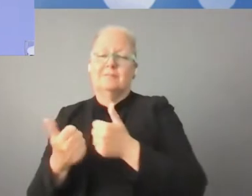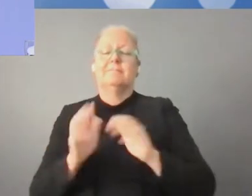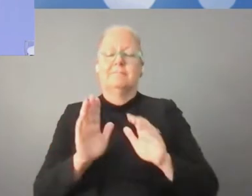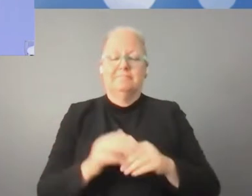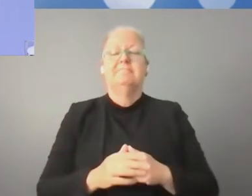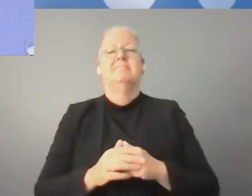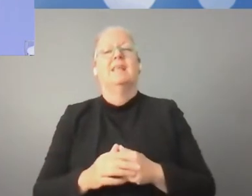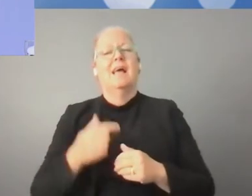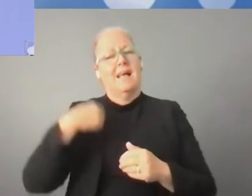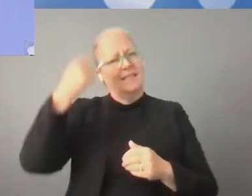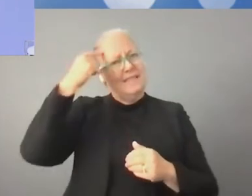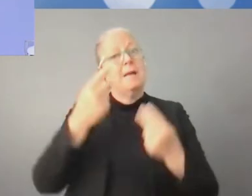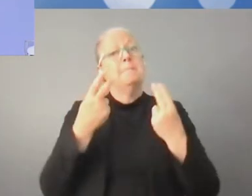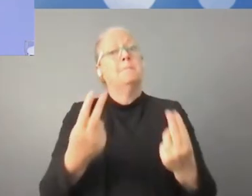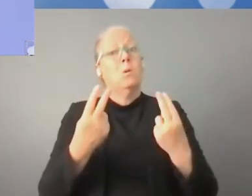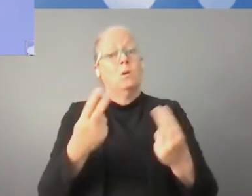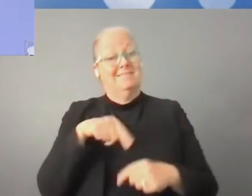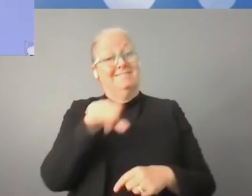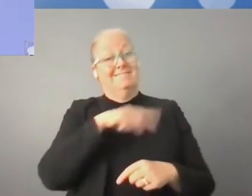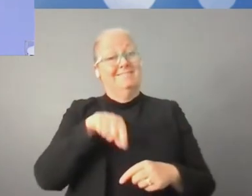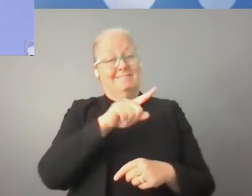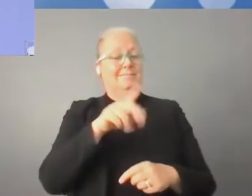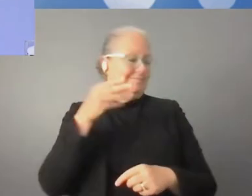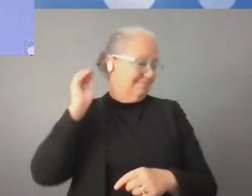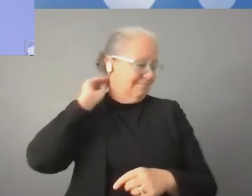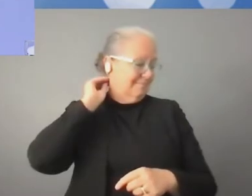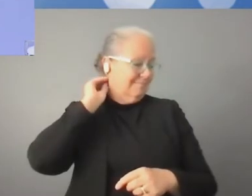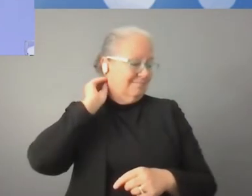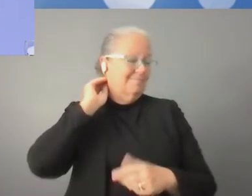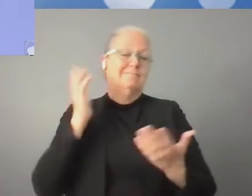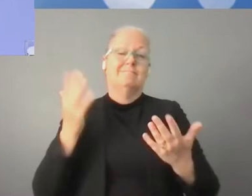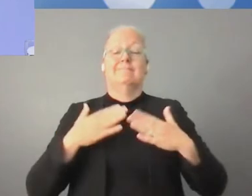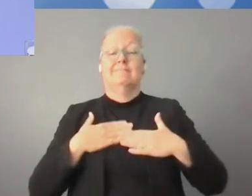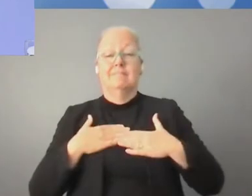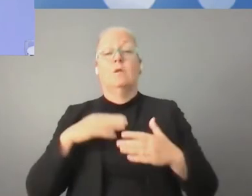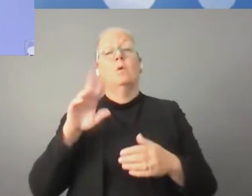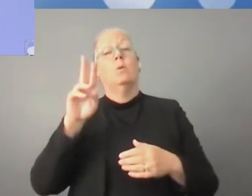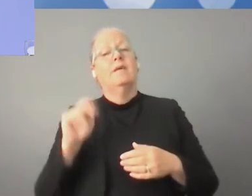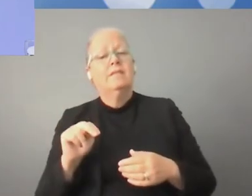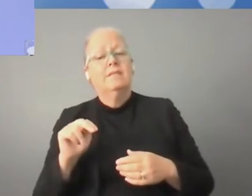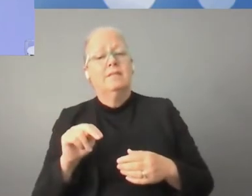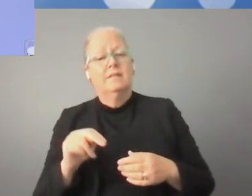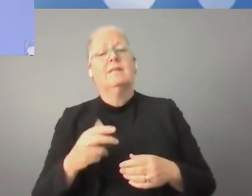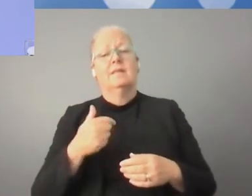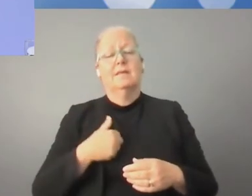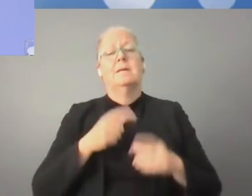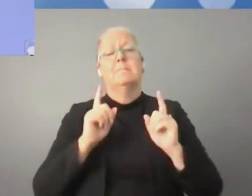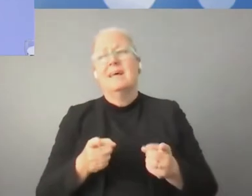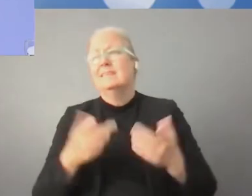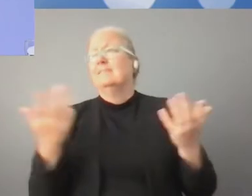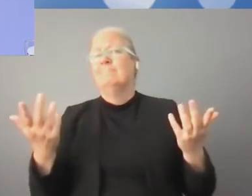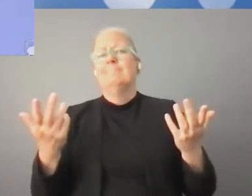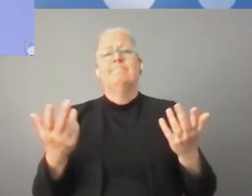będę tego wszystkiego powtarzać, ale proszę pamiętajmy o tym. W Organizacji Narodów Zjednoczonych